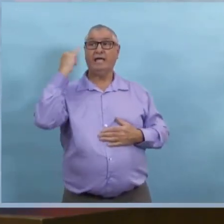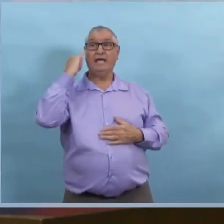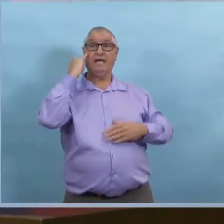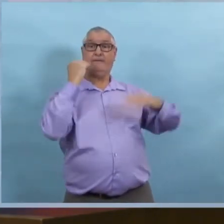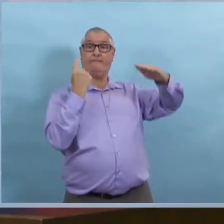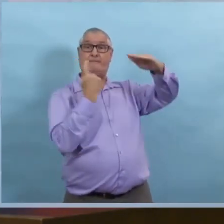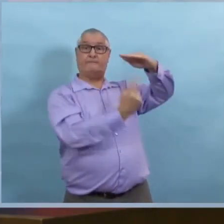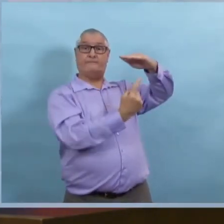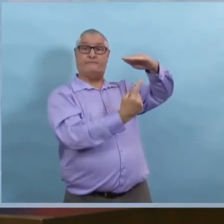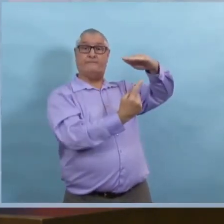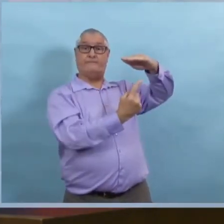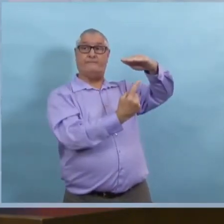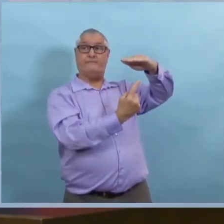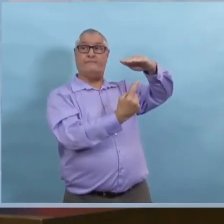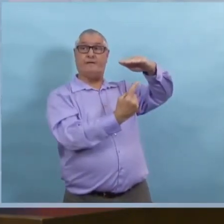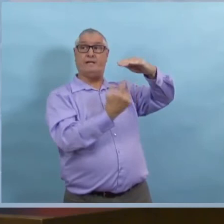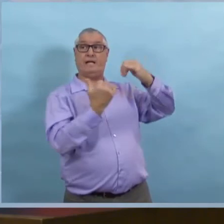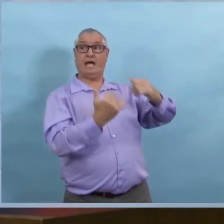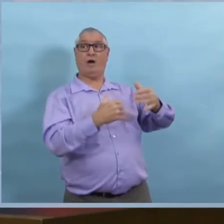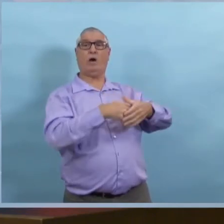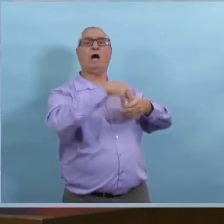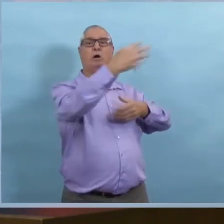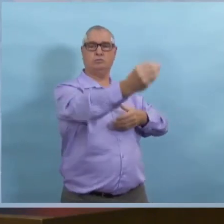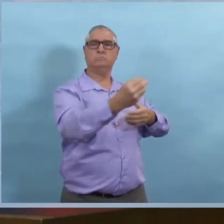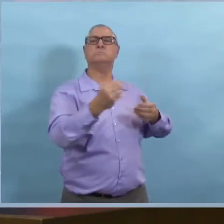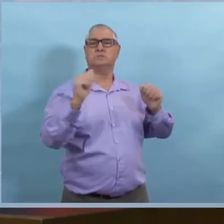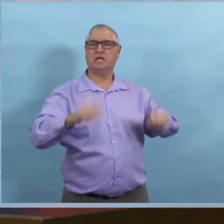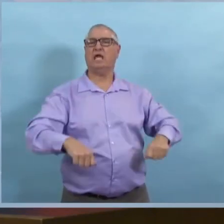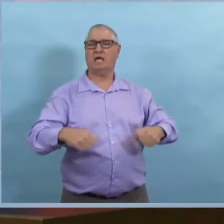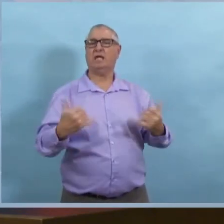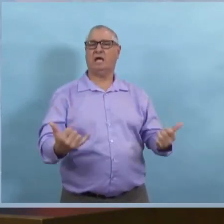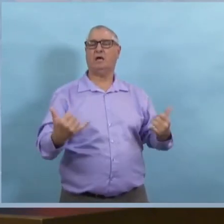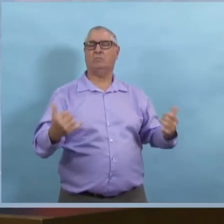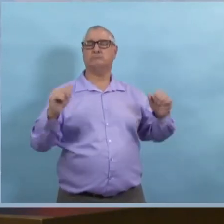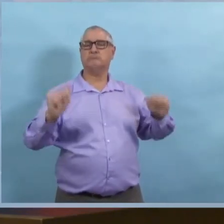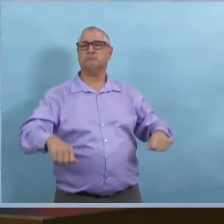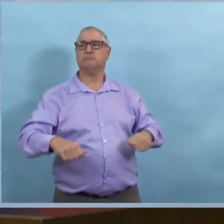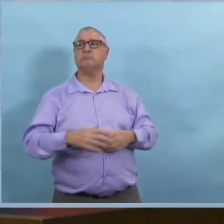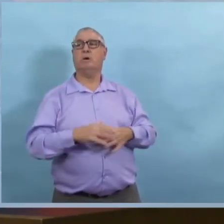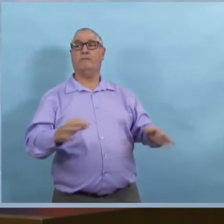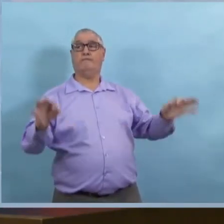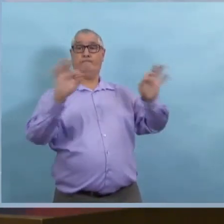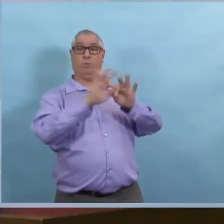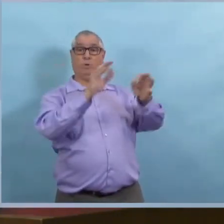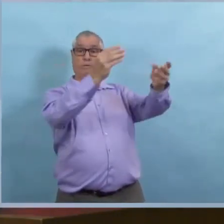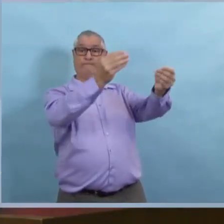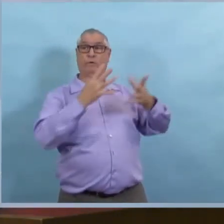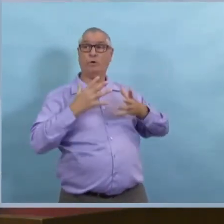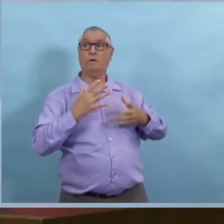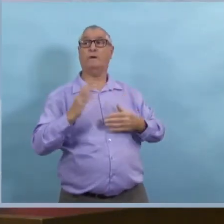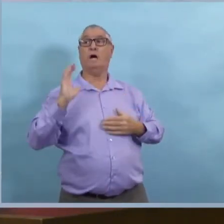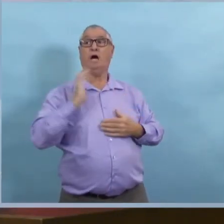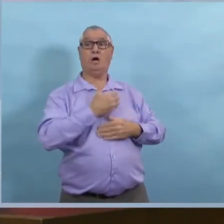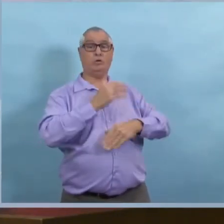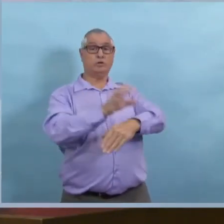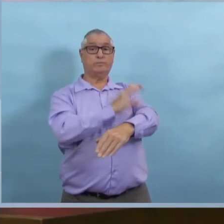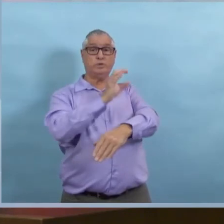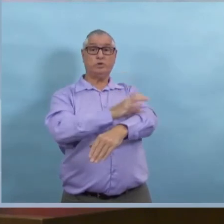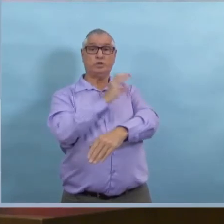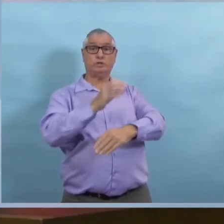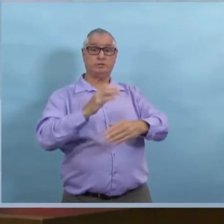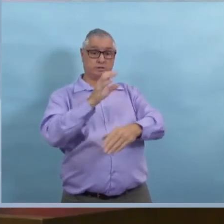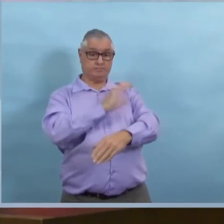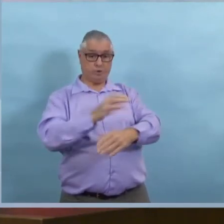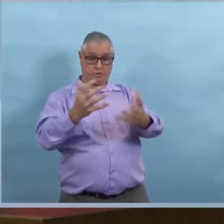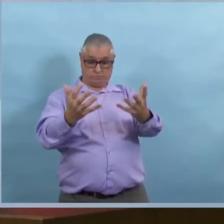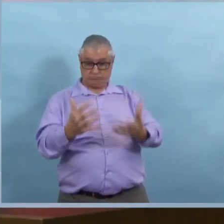Ce qu'on veut essayer de faire, c'est dire aux gens qui n'ont pas besoin de rester chez eux parce qu'ils n pas de symptômes et qu sont bien. On veut s'assurer que ces gens-là, on les avertit